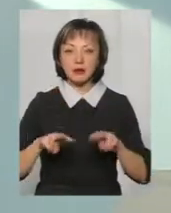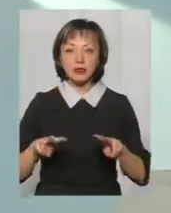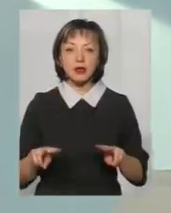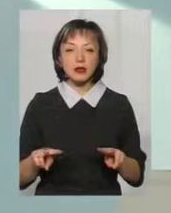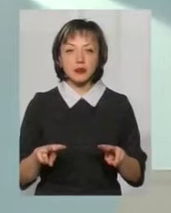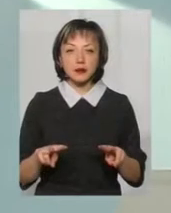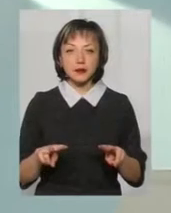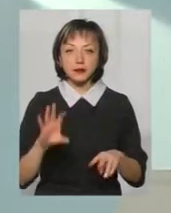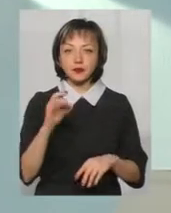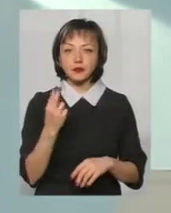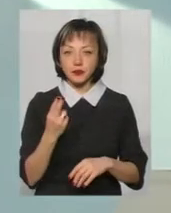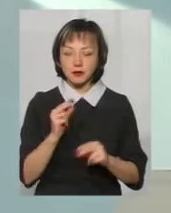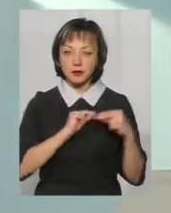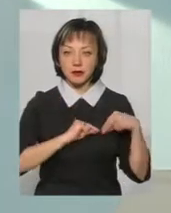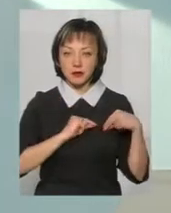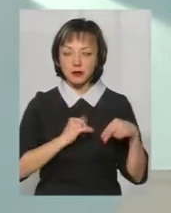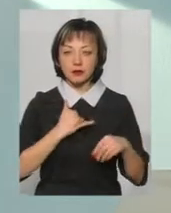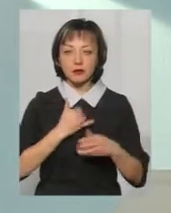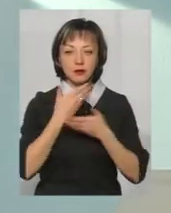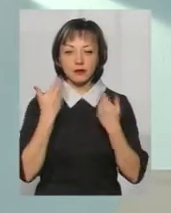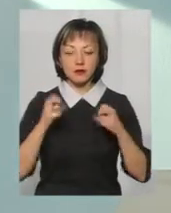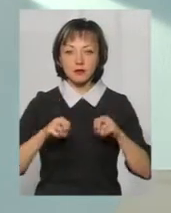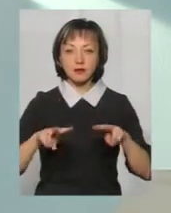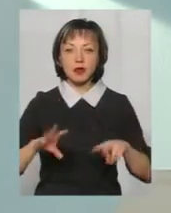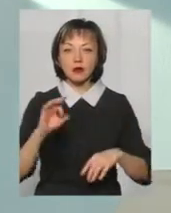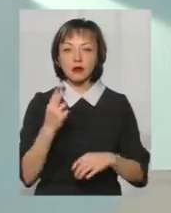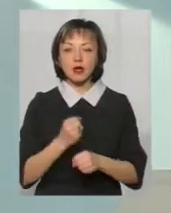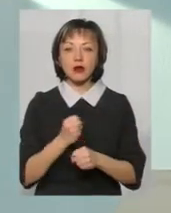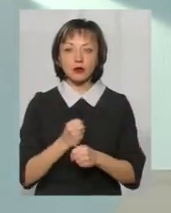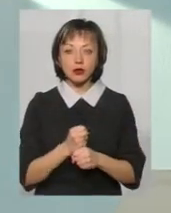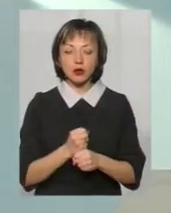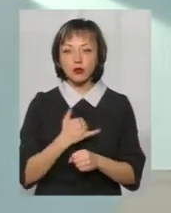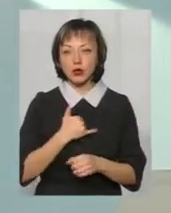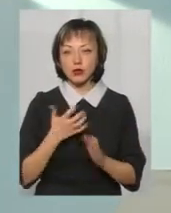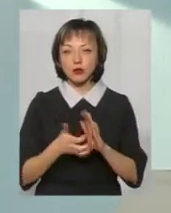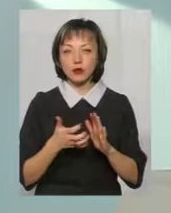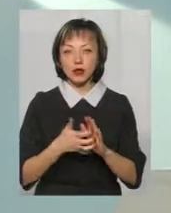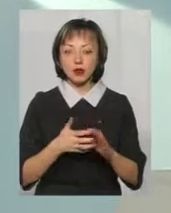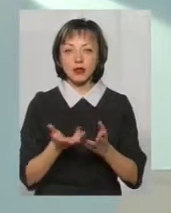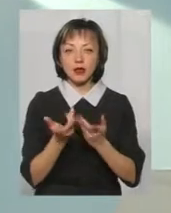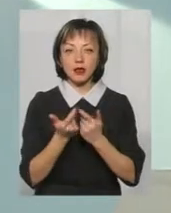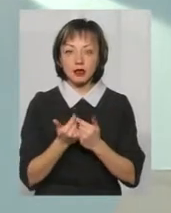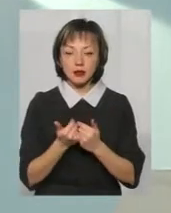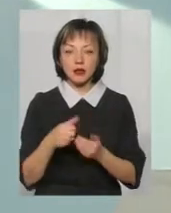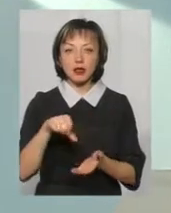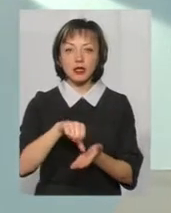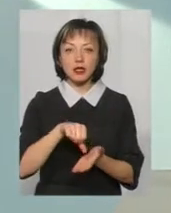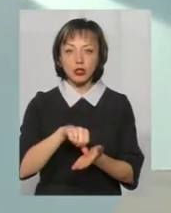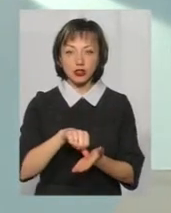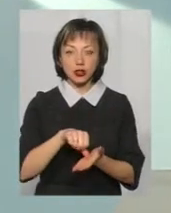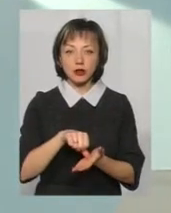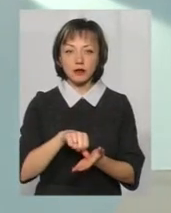соціальних працівників, у нас нема фахівців соціальної роботи і в нас недостатня кількість дільничних